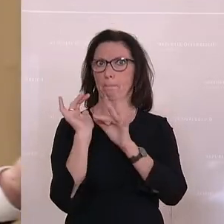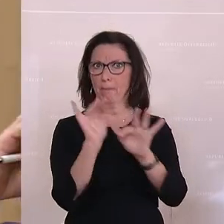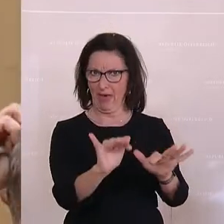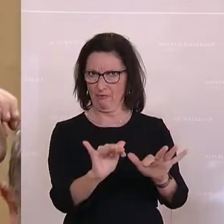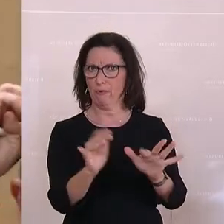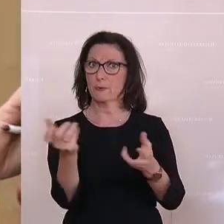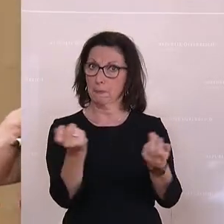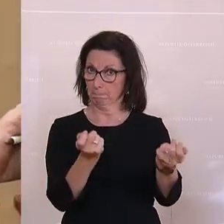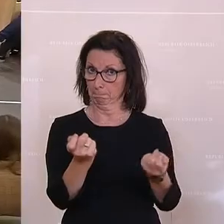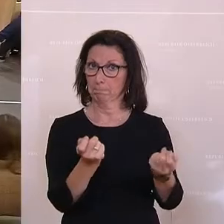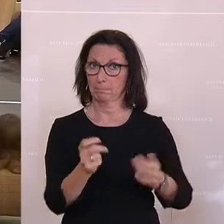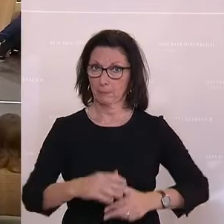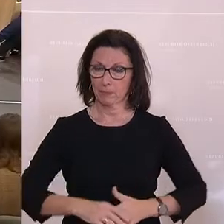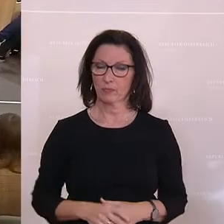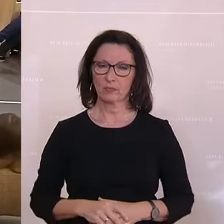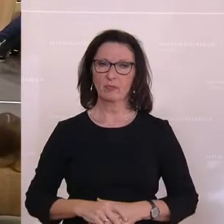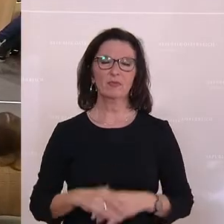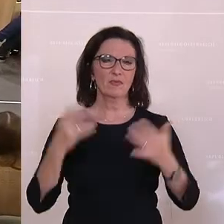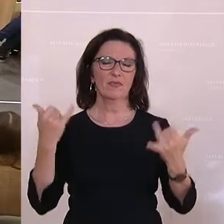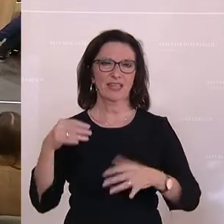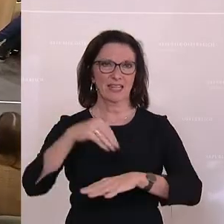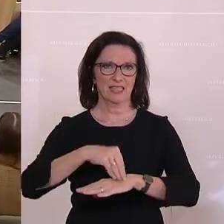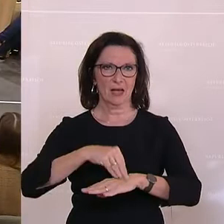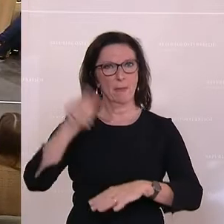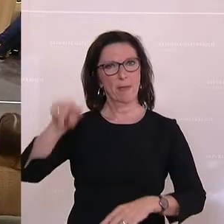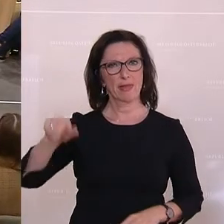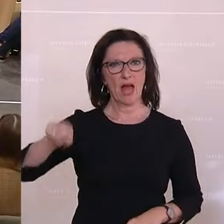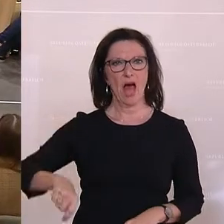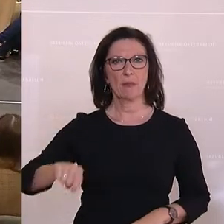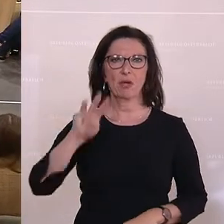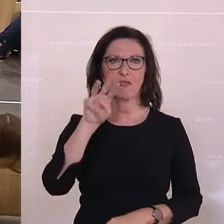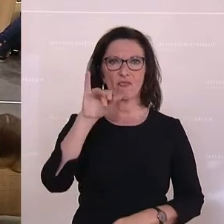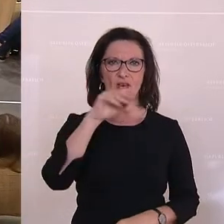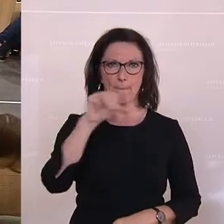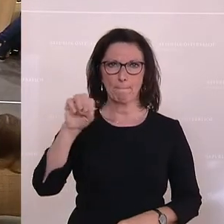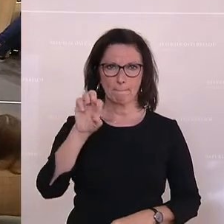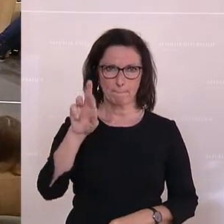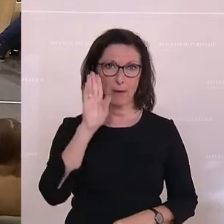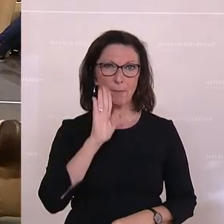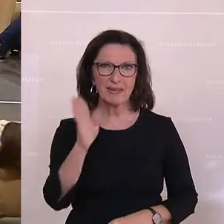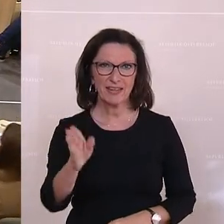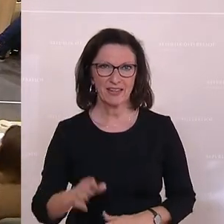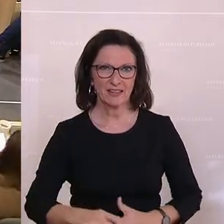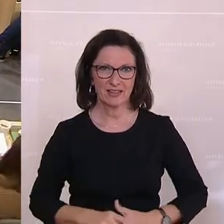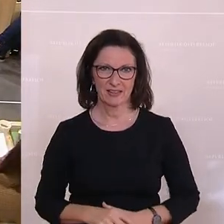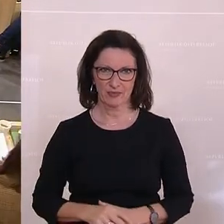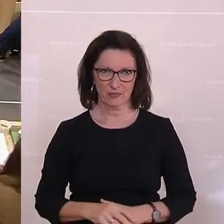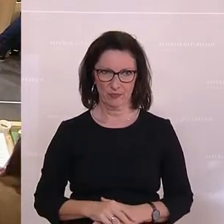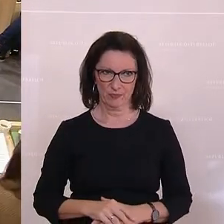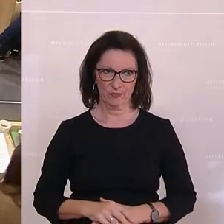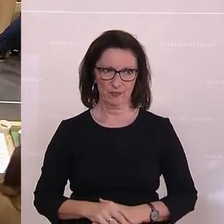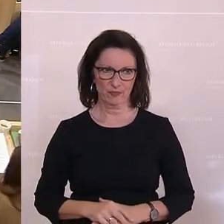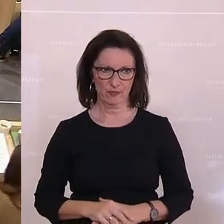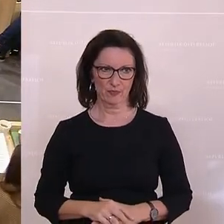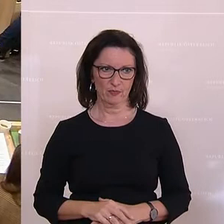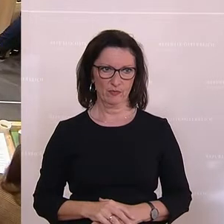Ja, liebe Zuschauerinnen und Zuschauer, wir befinden uns mitten in der Debatte zur Stromkostenbremse. Am Wort war vorhin Energieministerin